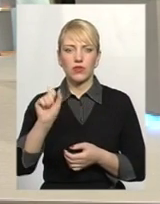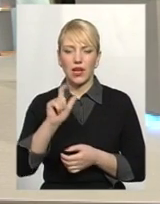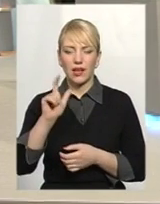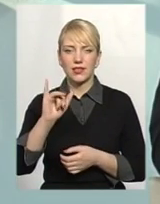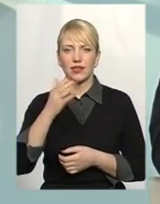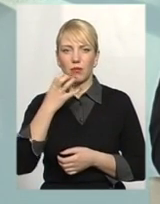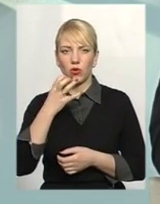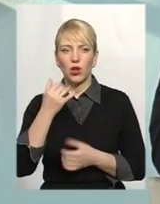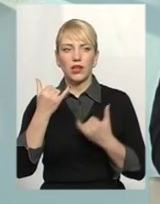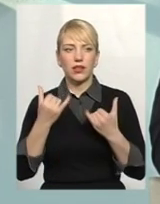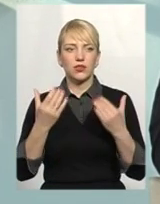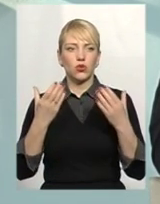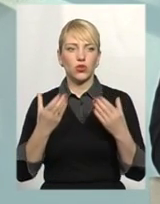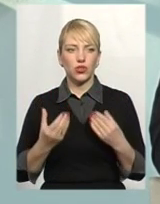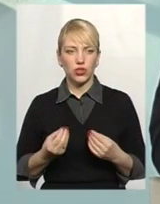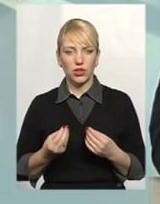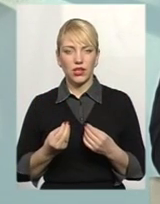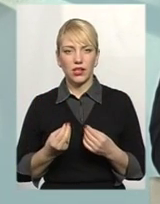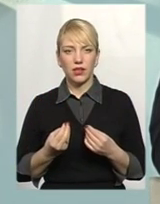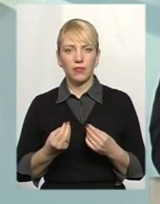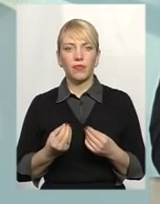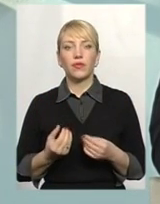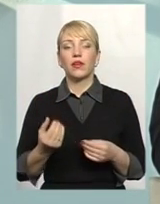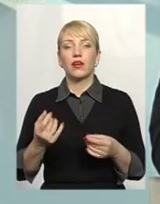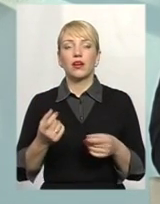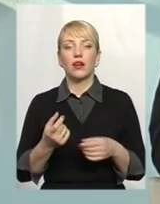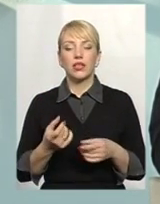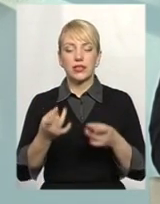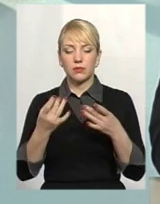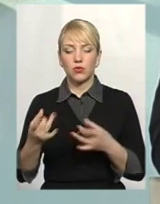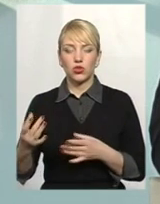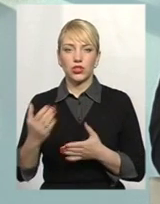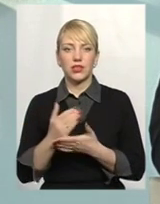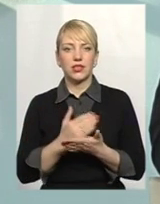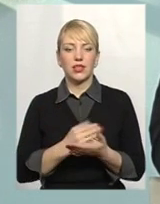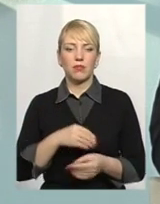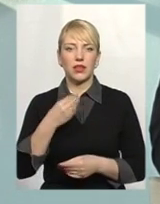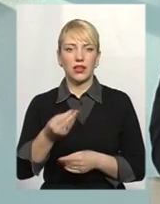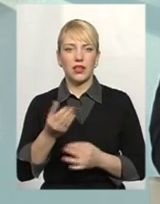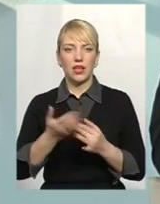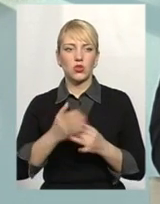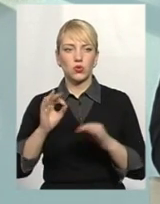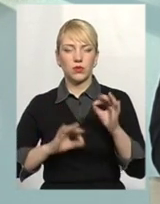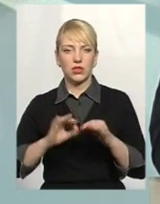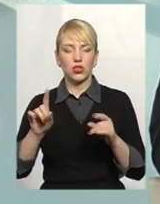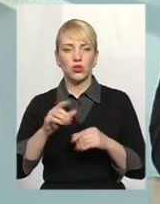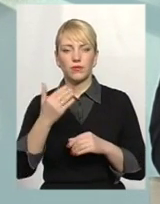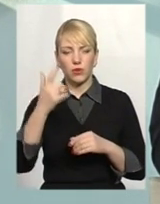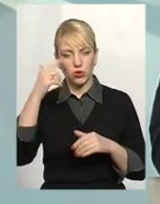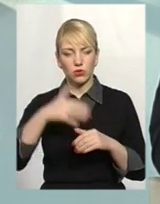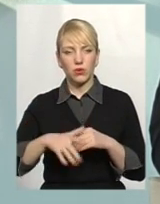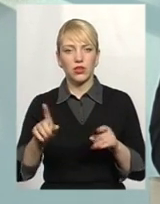на сьогоднішній день досить таки спрощена система надання субсидій. Щоб споживачі розуміли, що